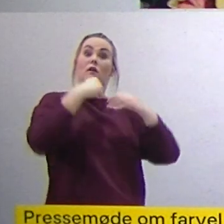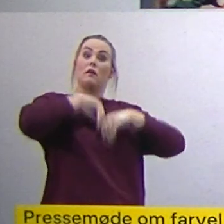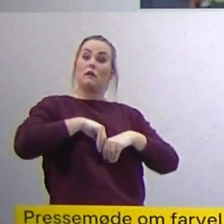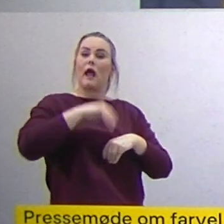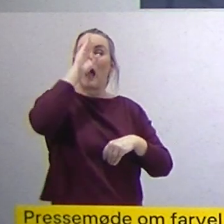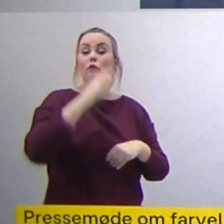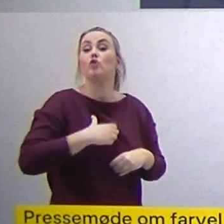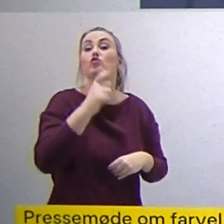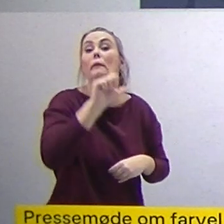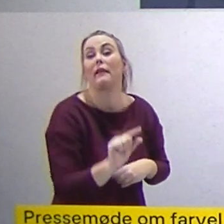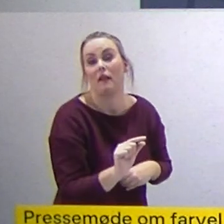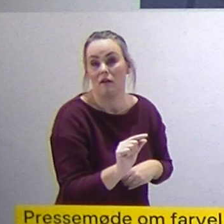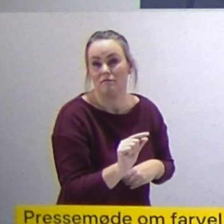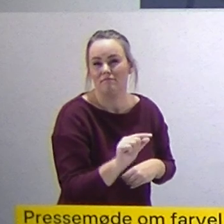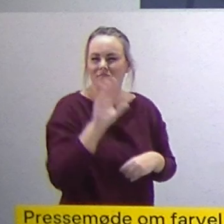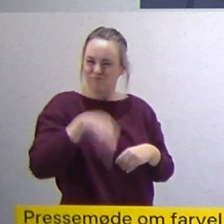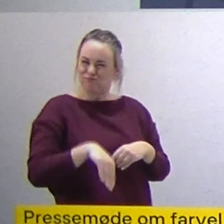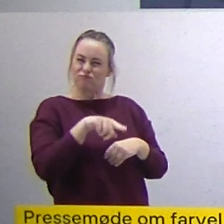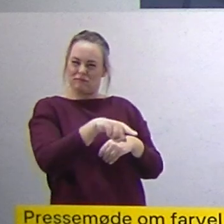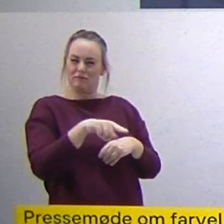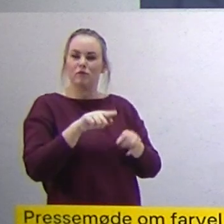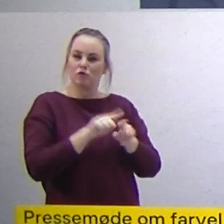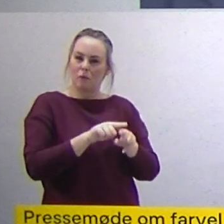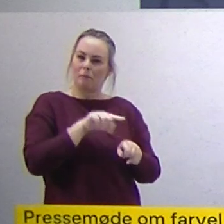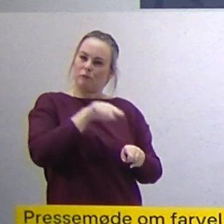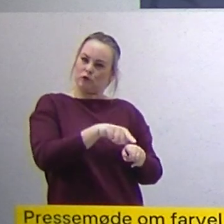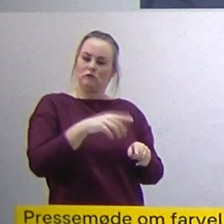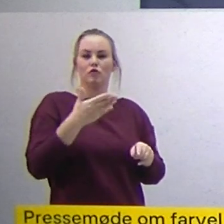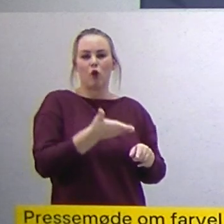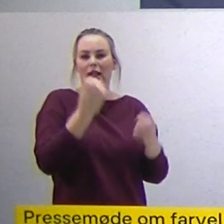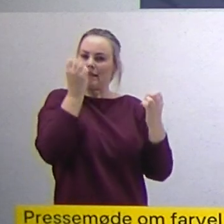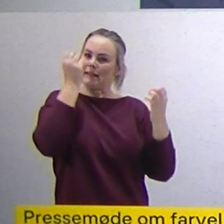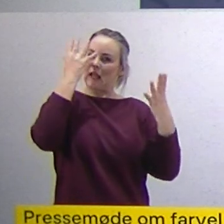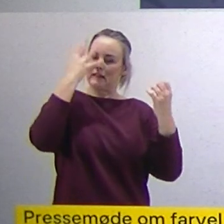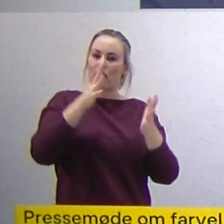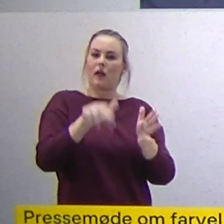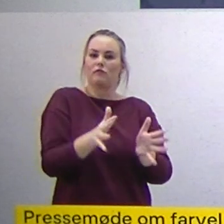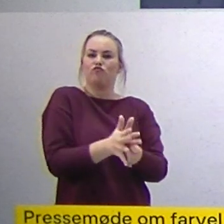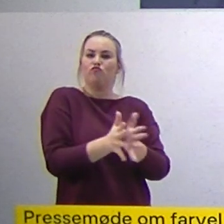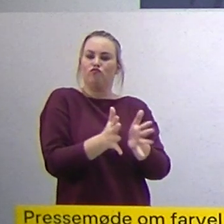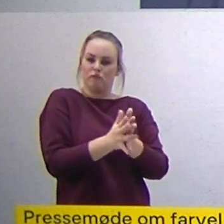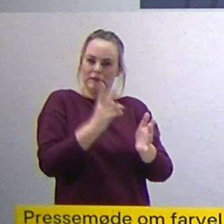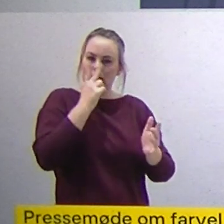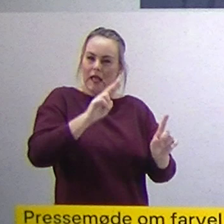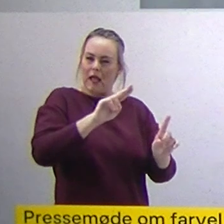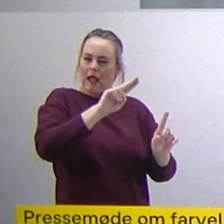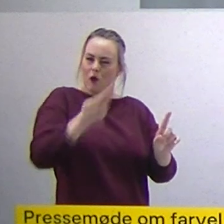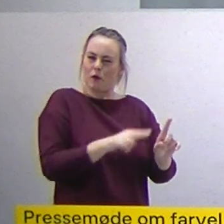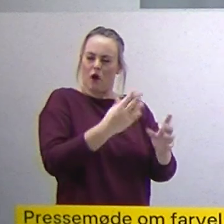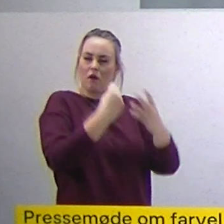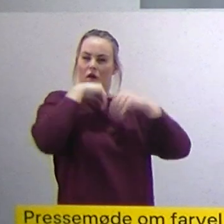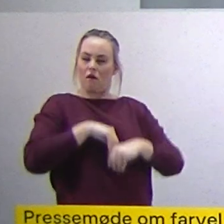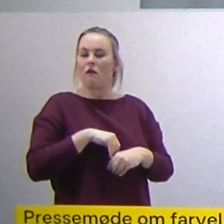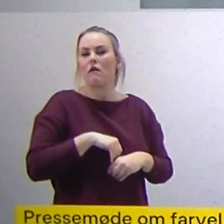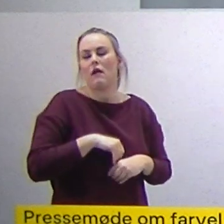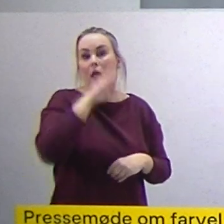Så det her, det er ligesom et hold data, der peger på den her mindre alvorlighed af omikron. Men vi har også andre data, der viser,